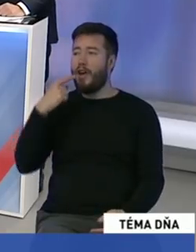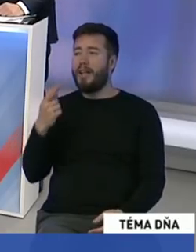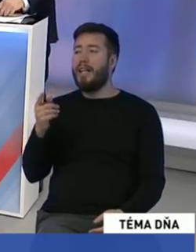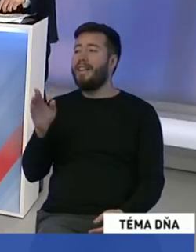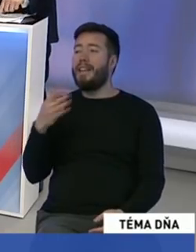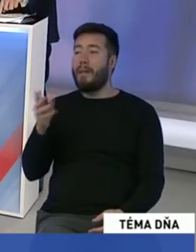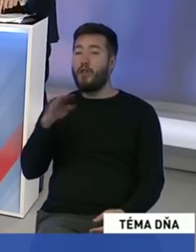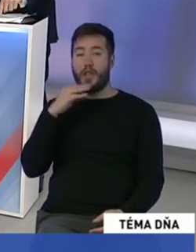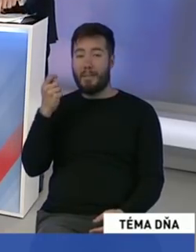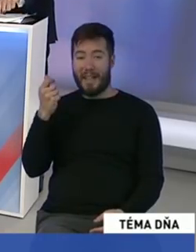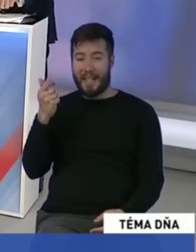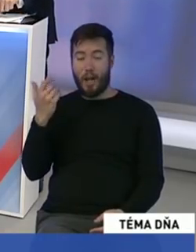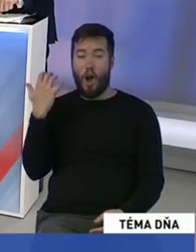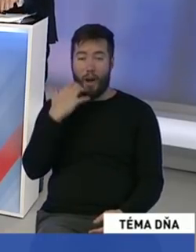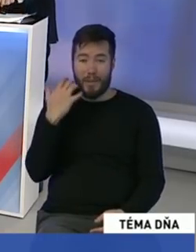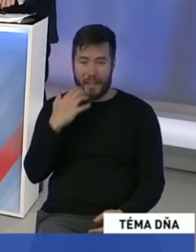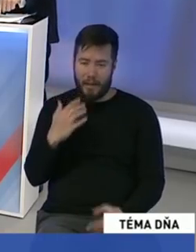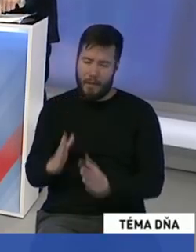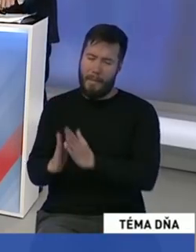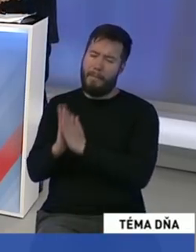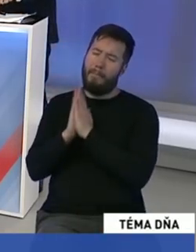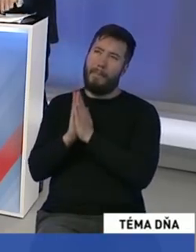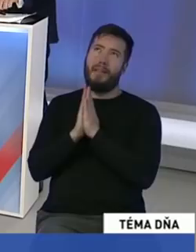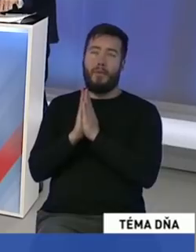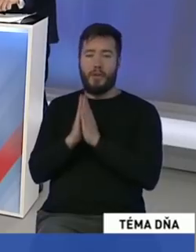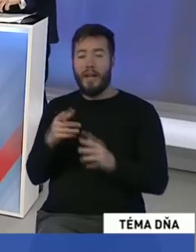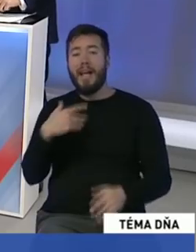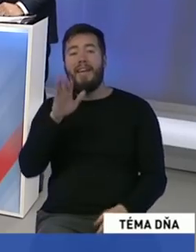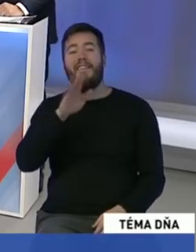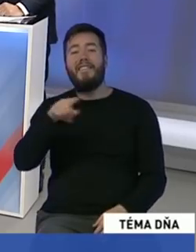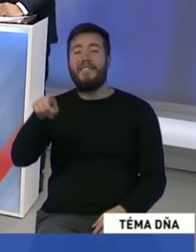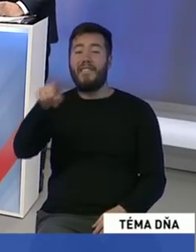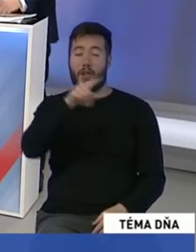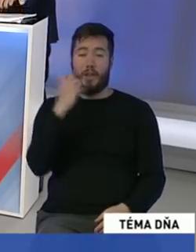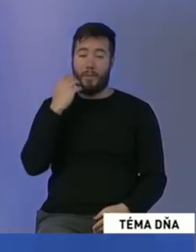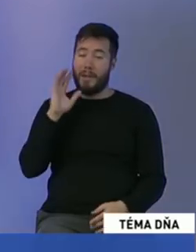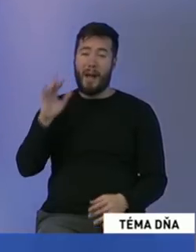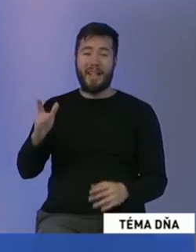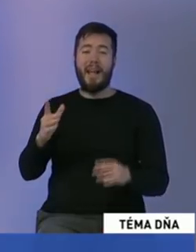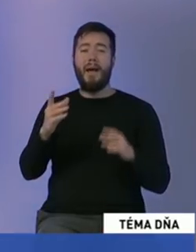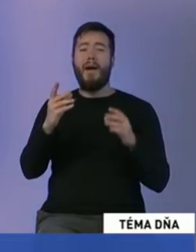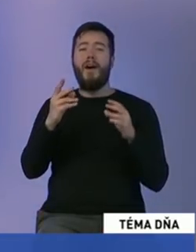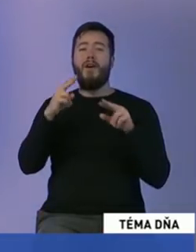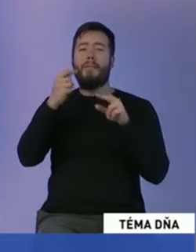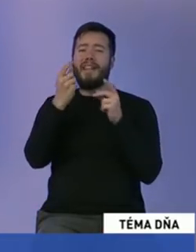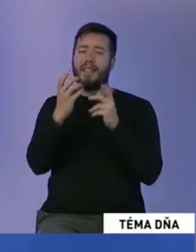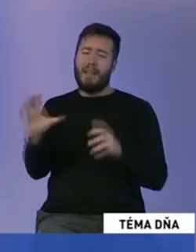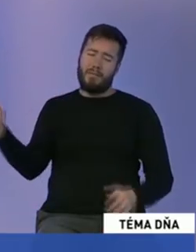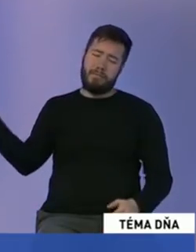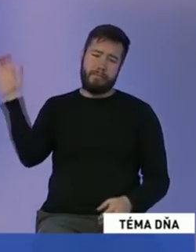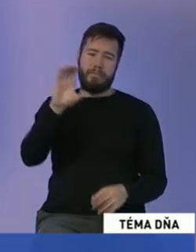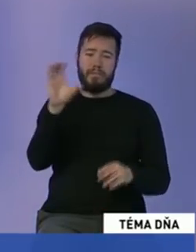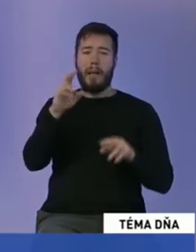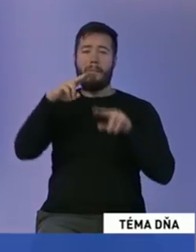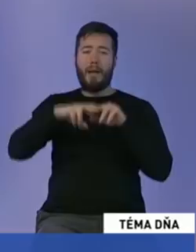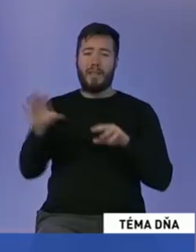Páne Bože, dnes majú obce najlepšie hospodárenie v histórii. Máte milionové prebytky na účtoch. Vy, čo ste prvé urobili ako obce, ako tzv.